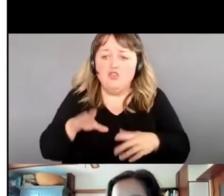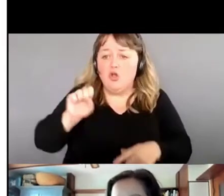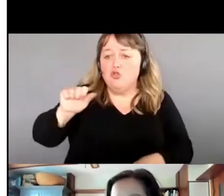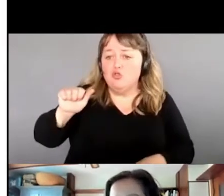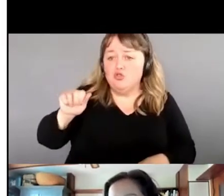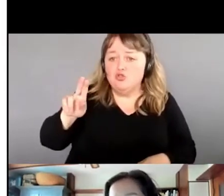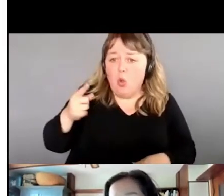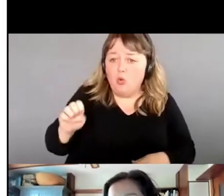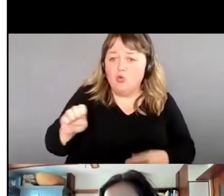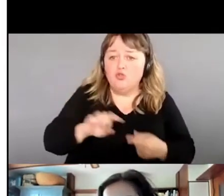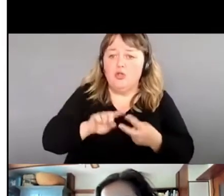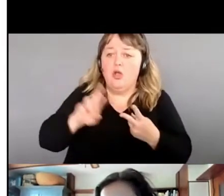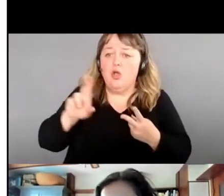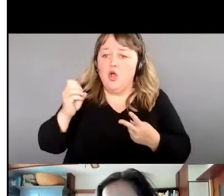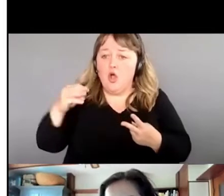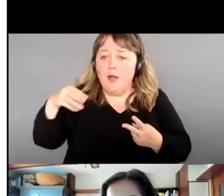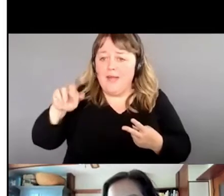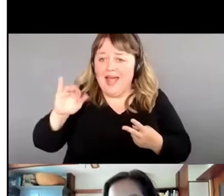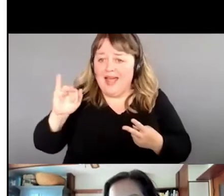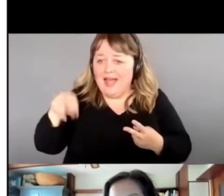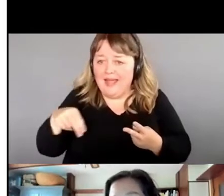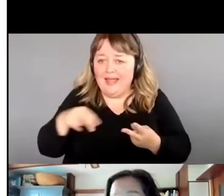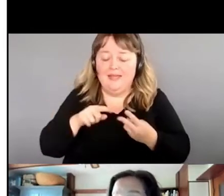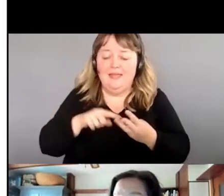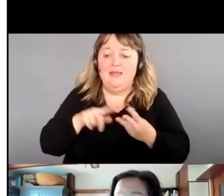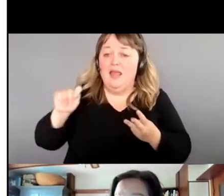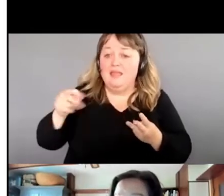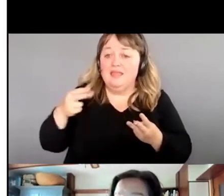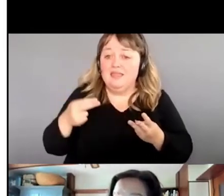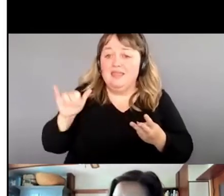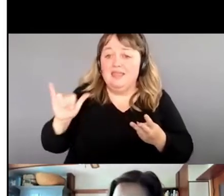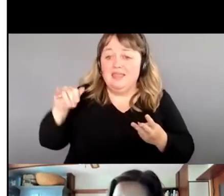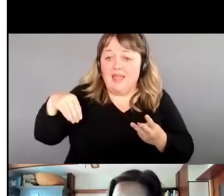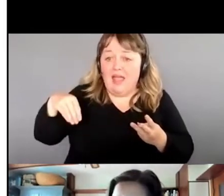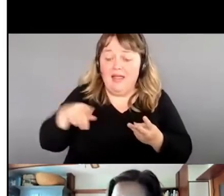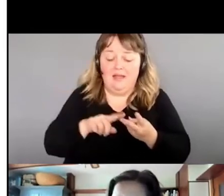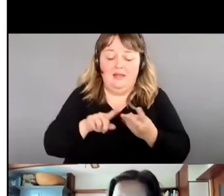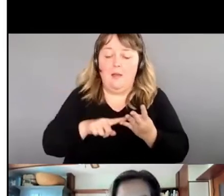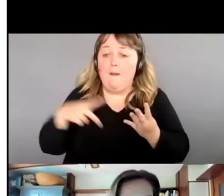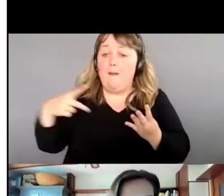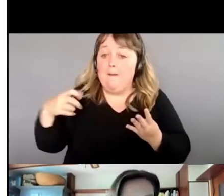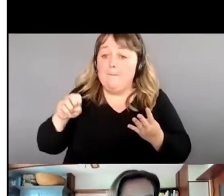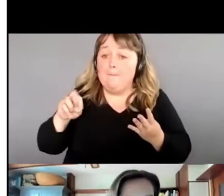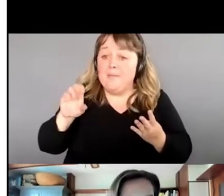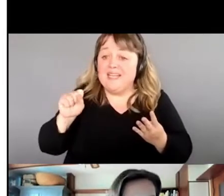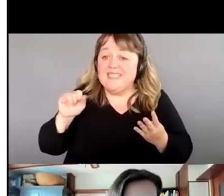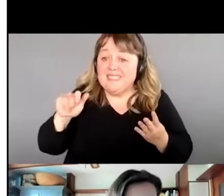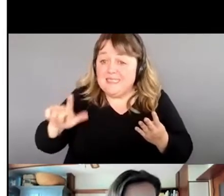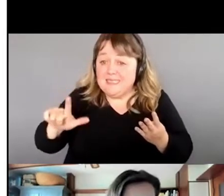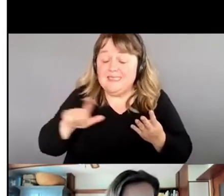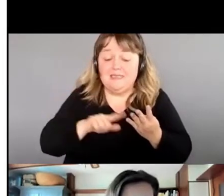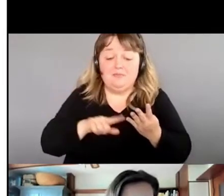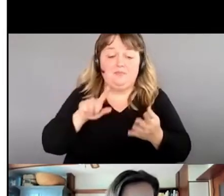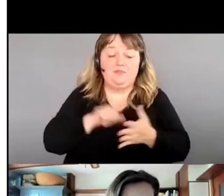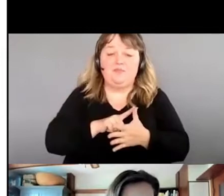romarin, le thym. Je veux parler aussi du persil. Je vais parler